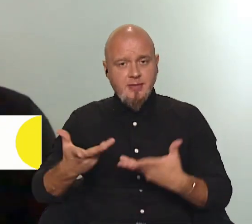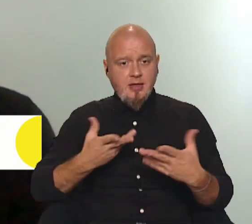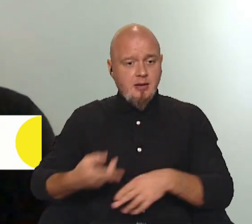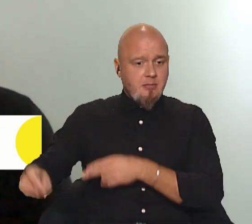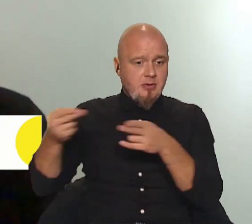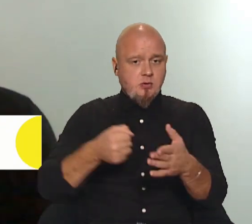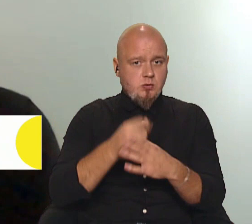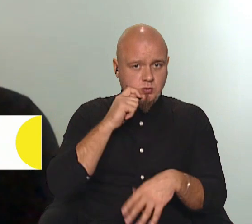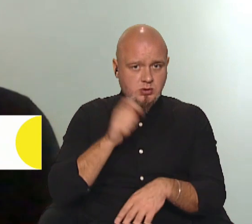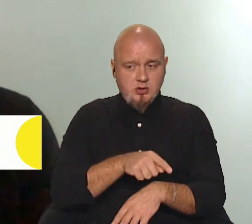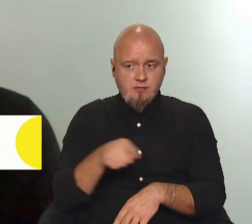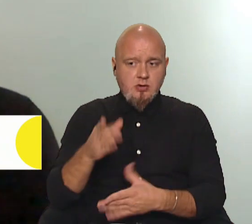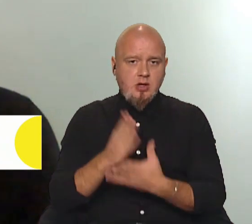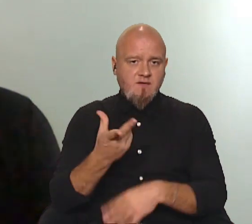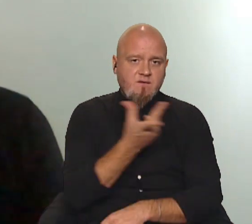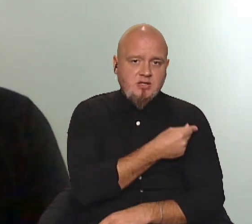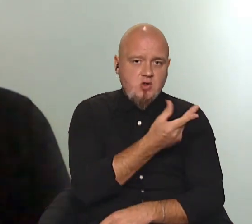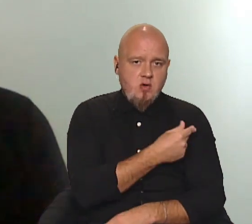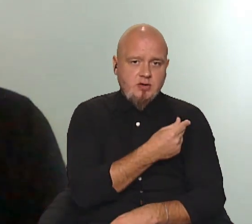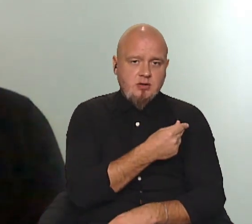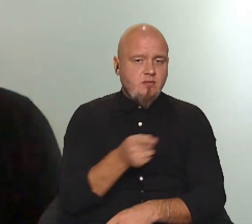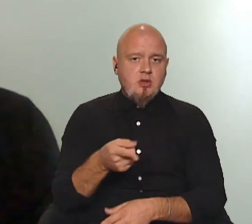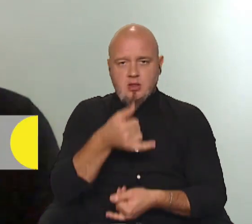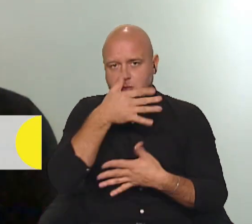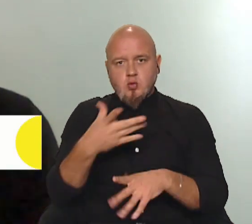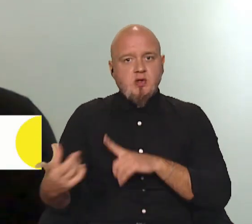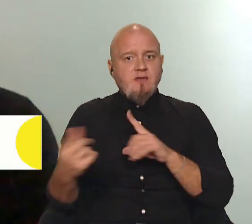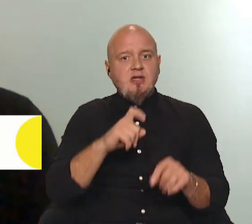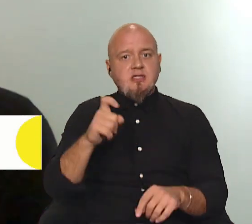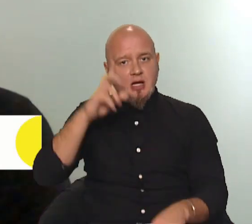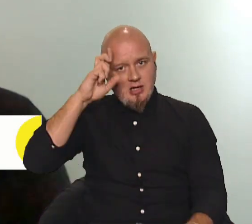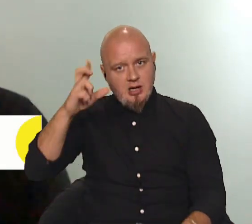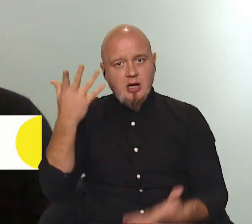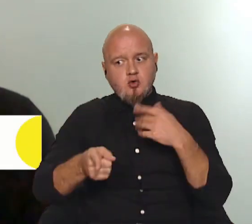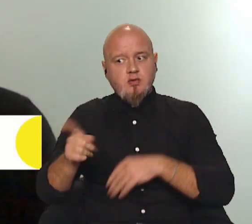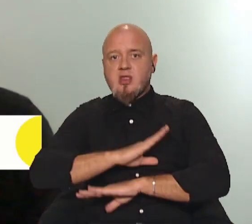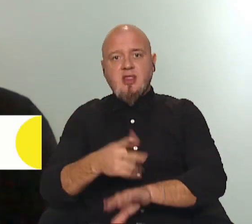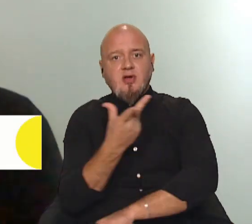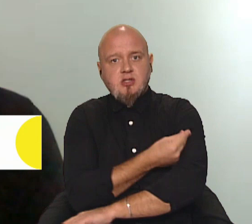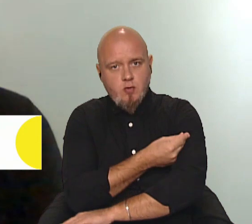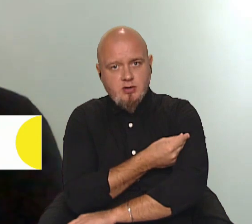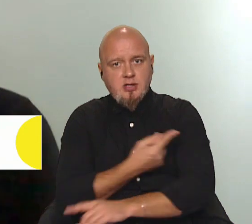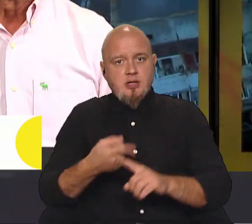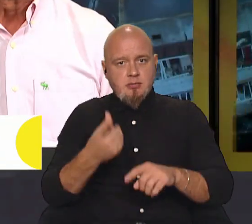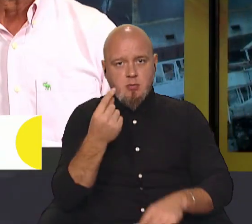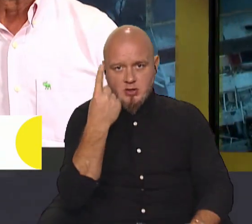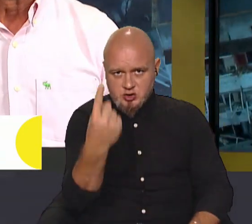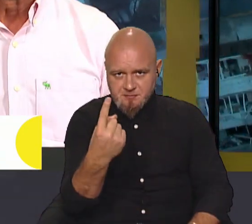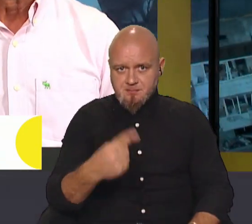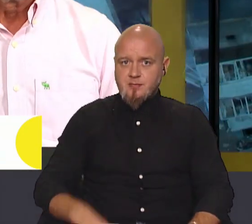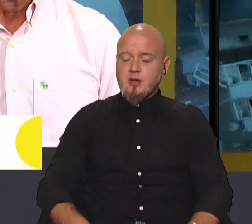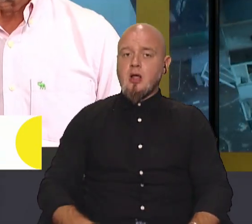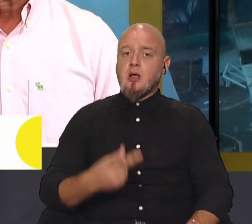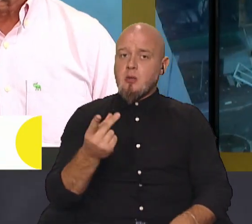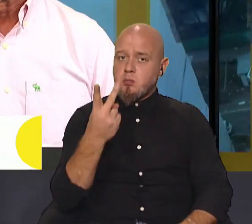приїздять до України, вони є вакцинованими. Вони не можуть виїхати з країни, якщо вони не вакциновані. Це по-перше. А